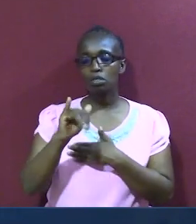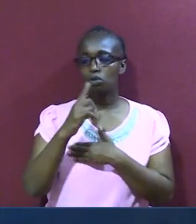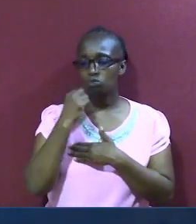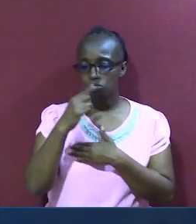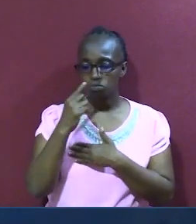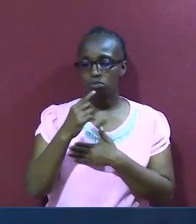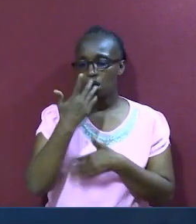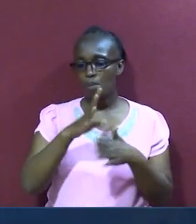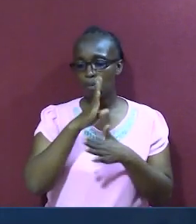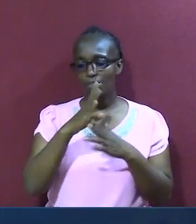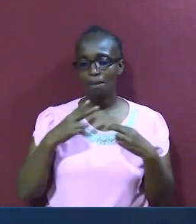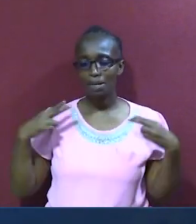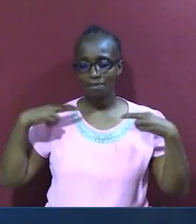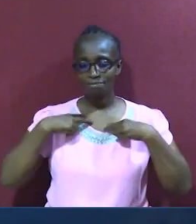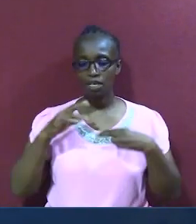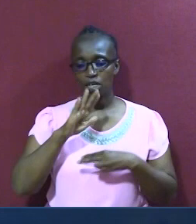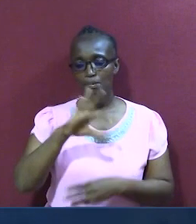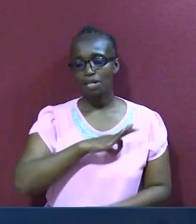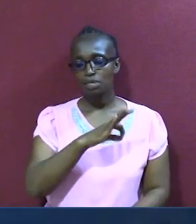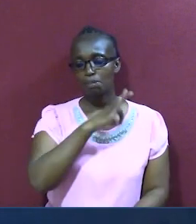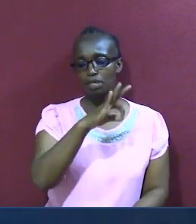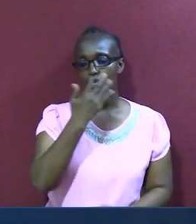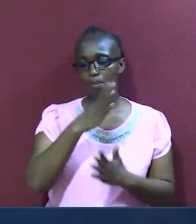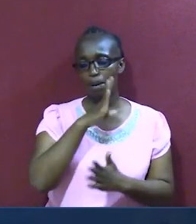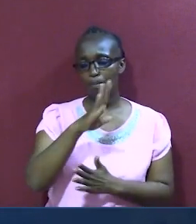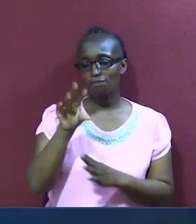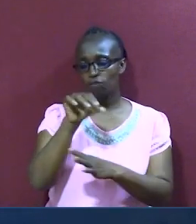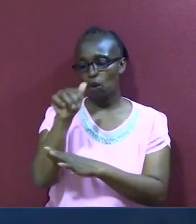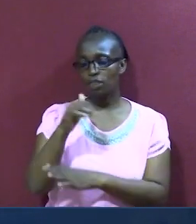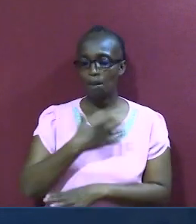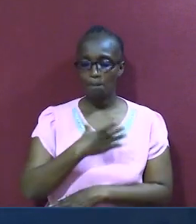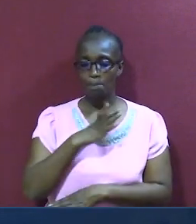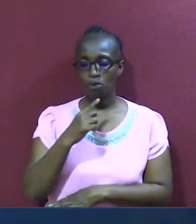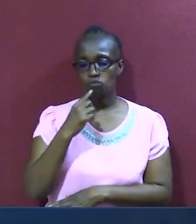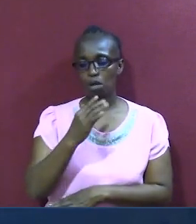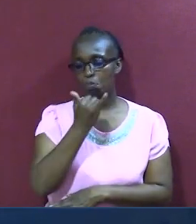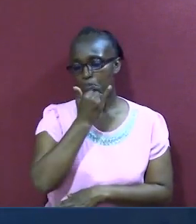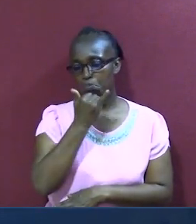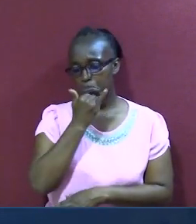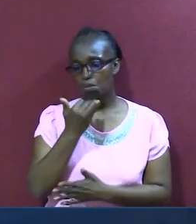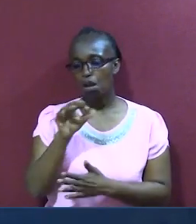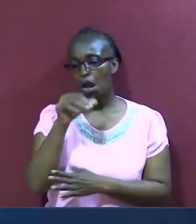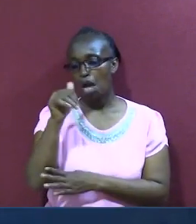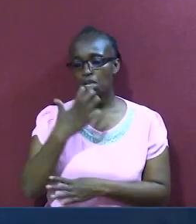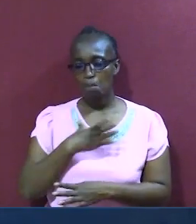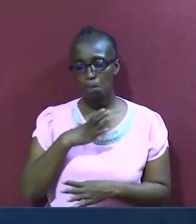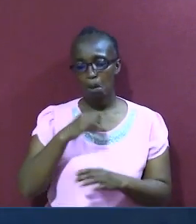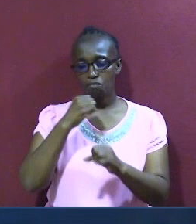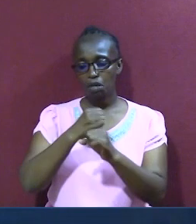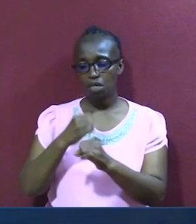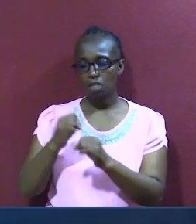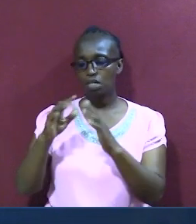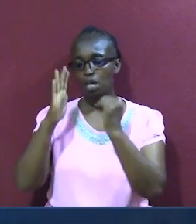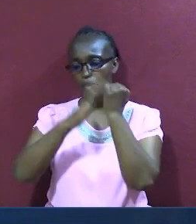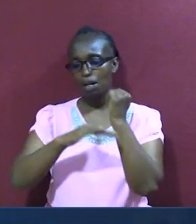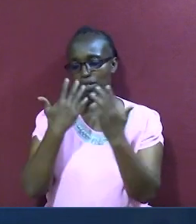wamefinyiliwa katika ruo zao, kwa sababu ya wengine ambao mewakosea, wengine wamewatendea mambaya,